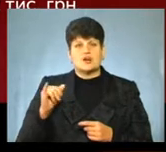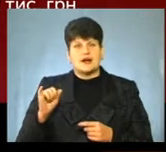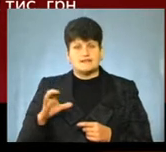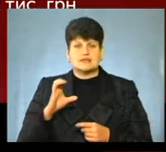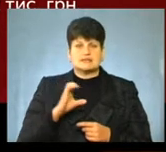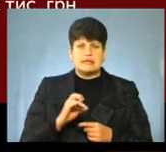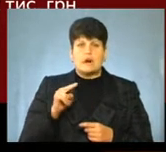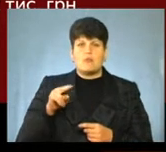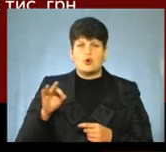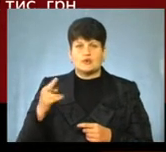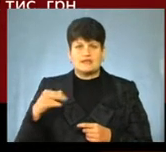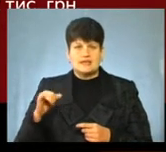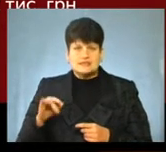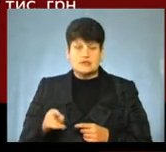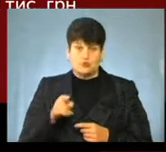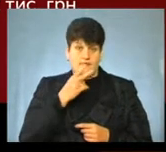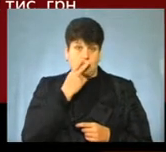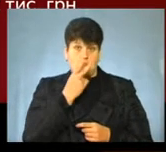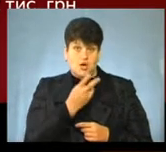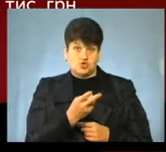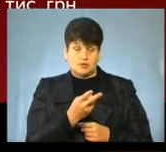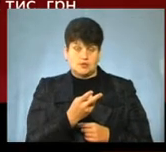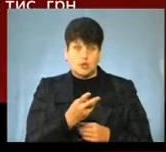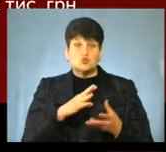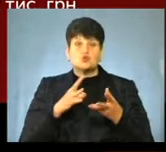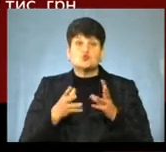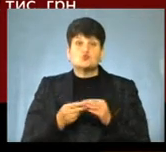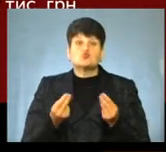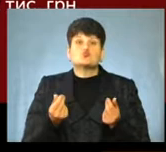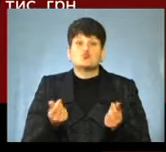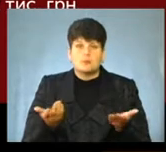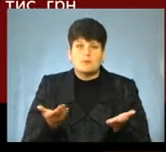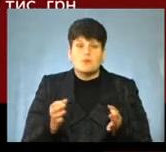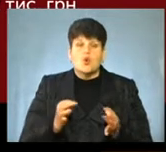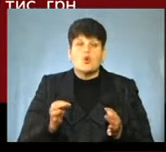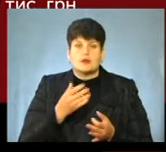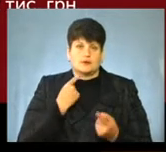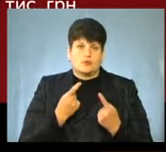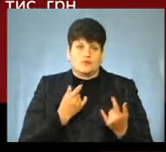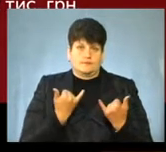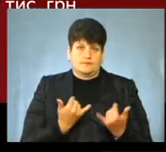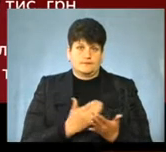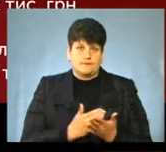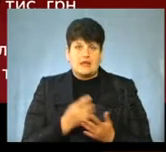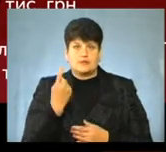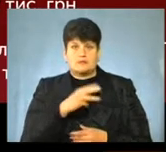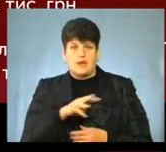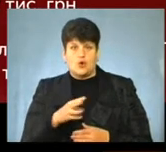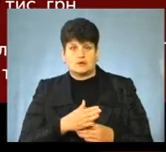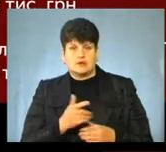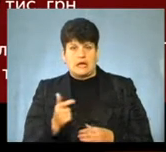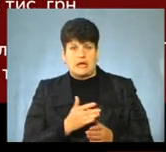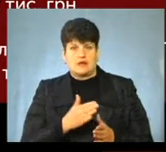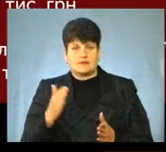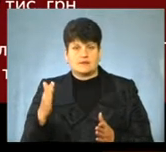Скалаподільська, про яку говорив наш спікер. І тут ви бачите суми, про які йдеться. Тобто, це від мільйона гривень